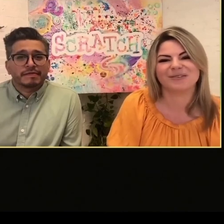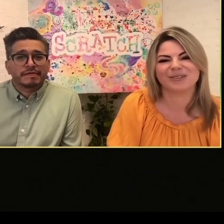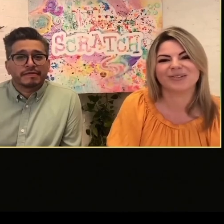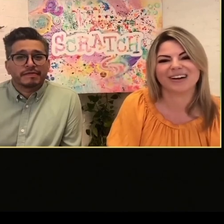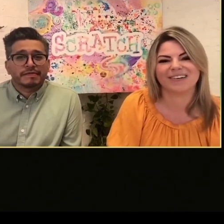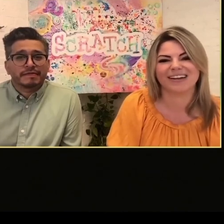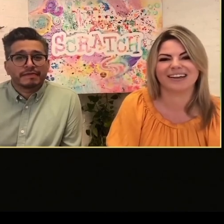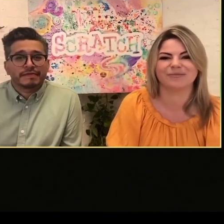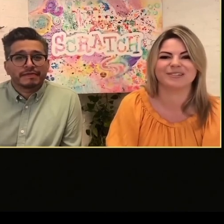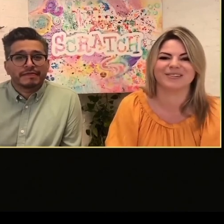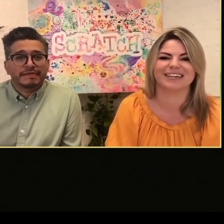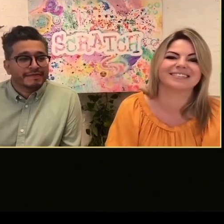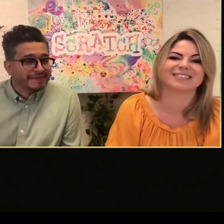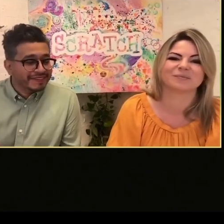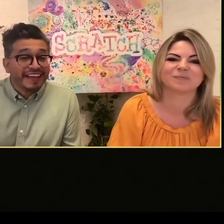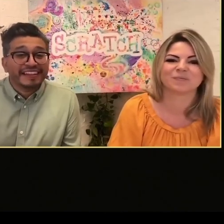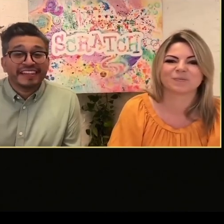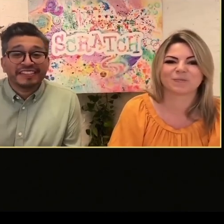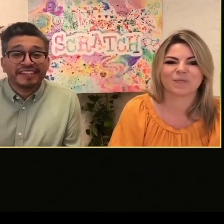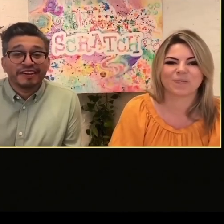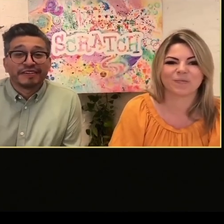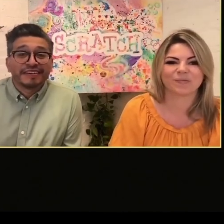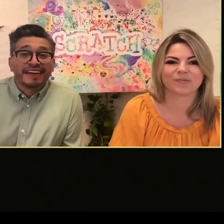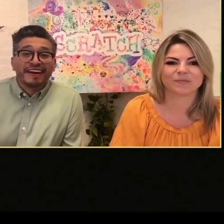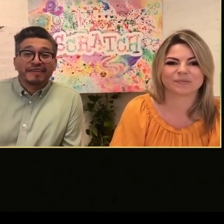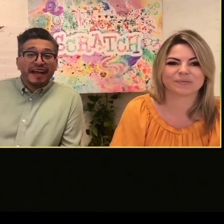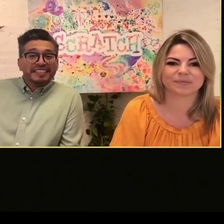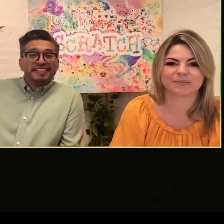Colombia. Grazie mille a tutti voi, dove voi siate.